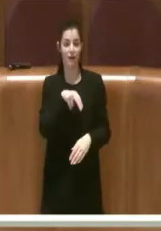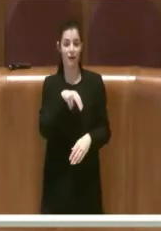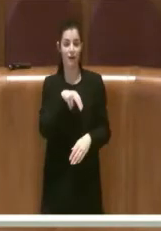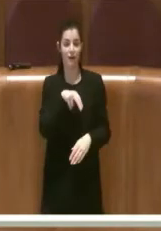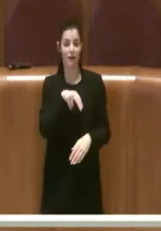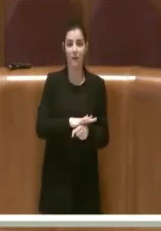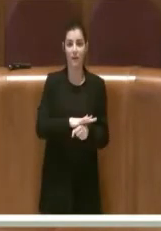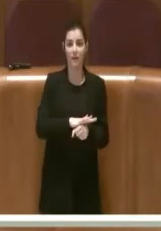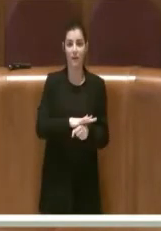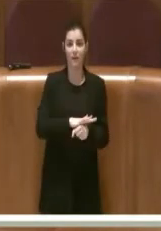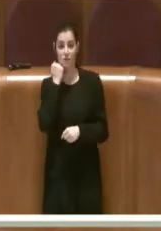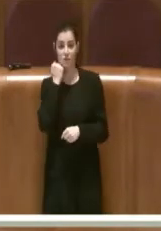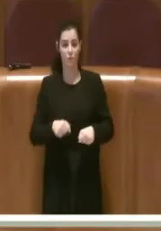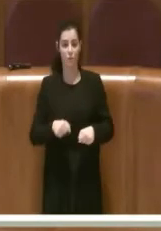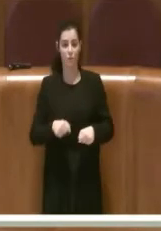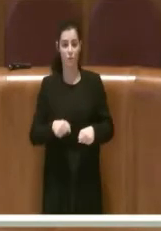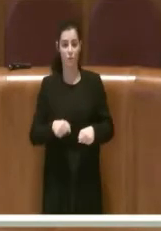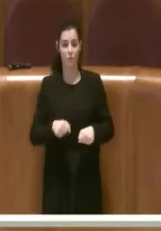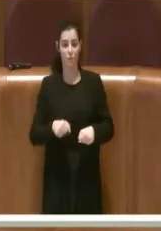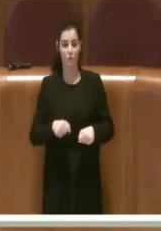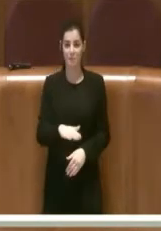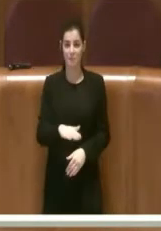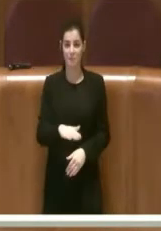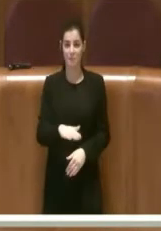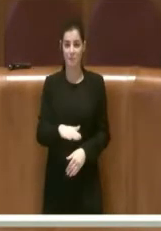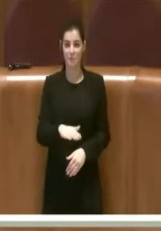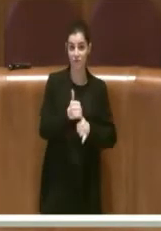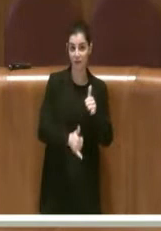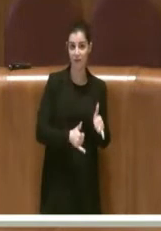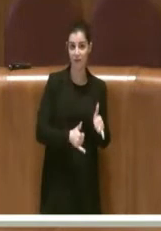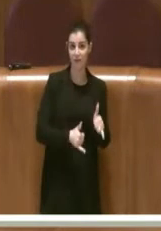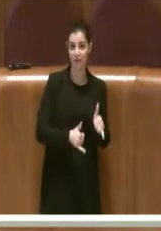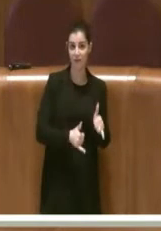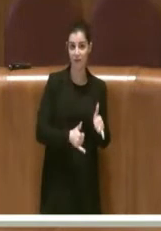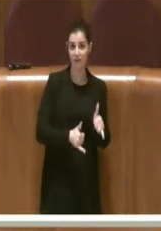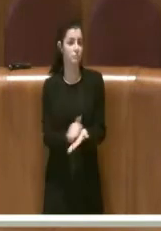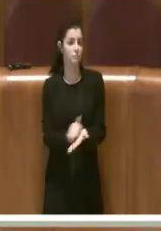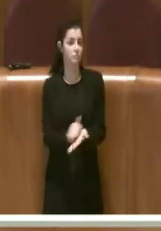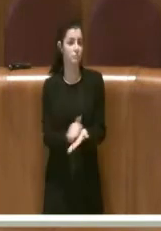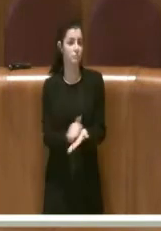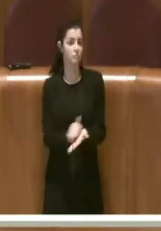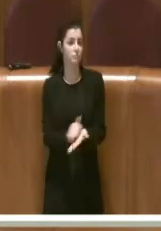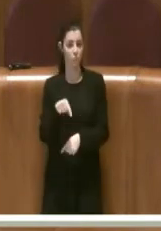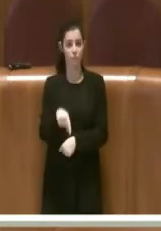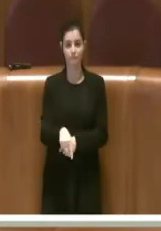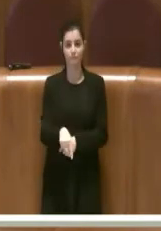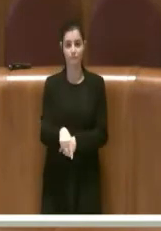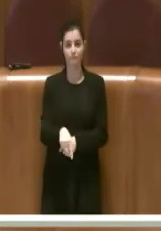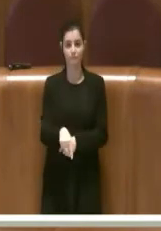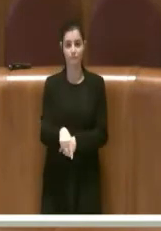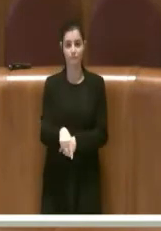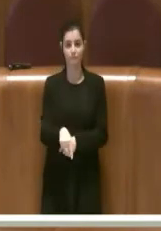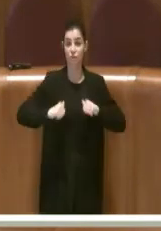passeggini e da biciclette e oggi ovviamente vediamo questo stralcio che anche qui io spero che i cittadini del Municipio